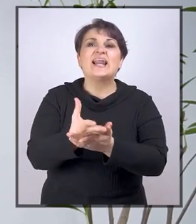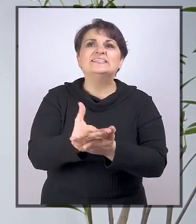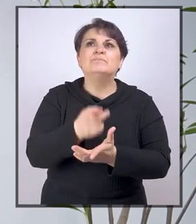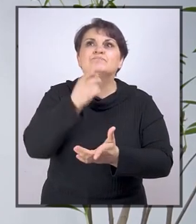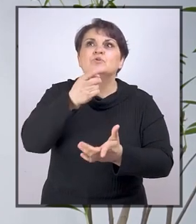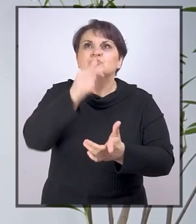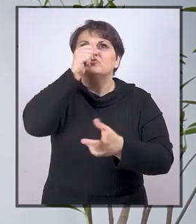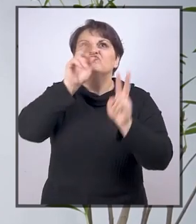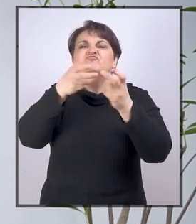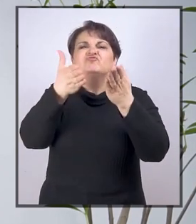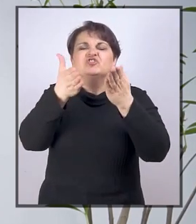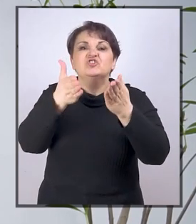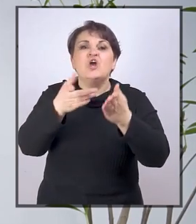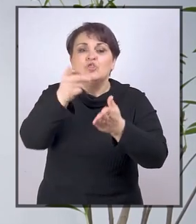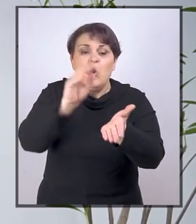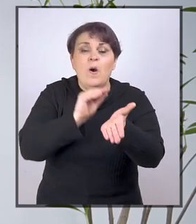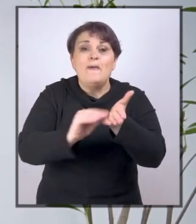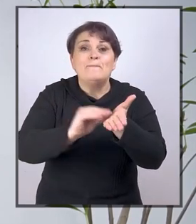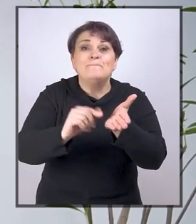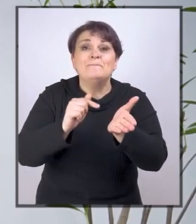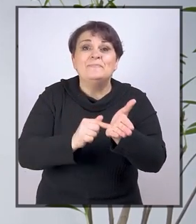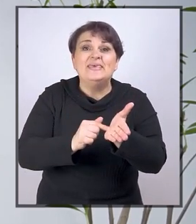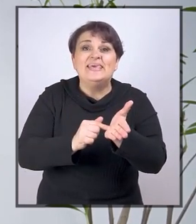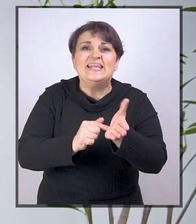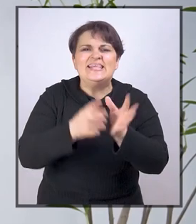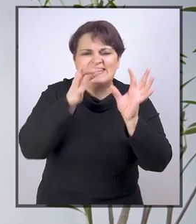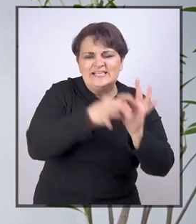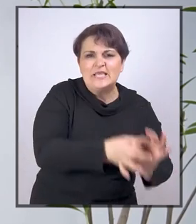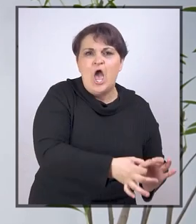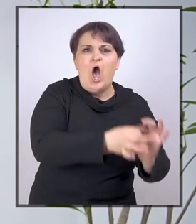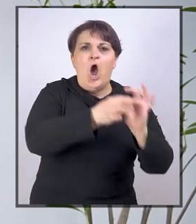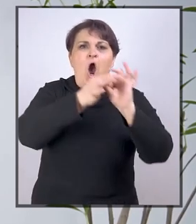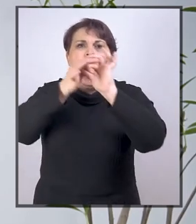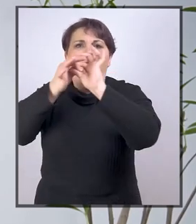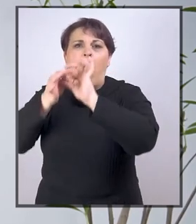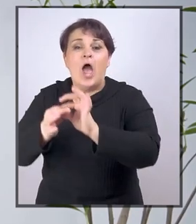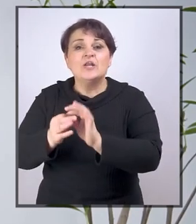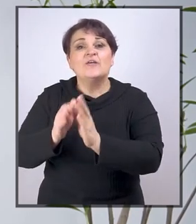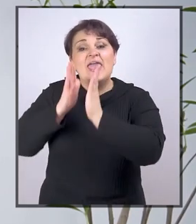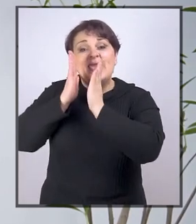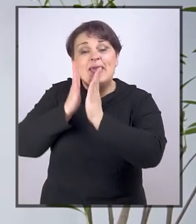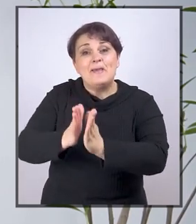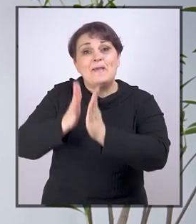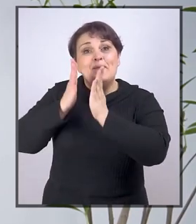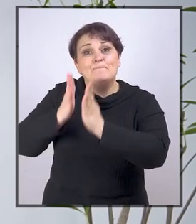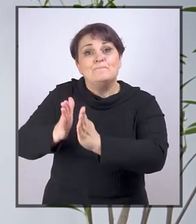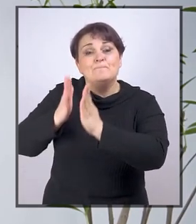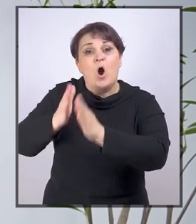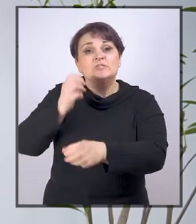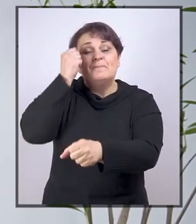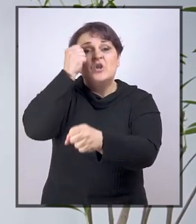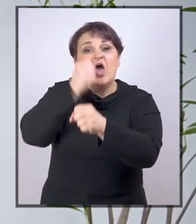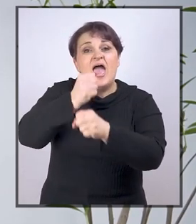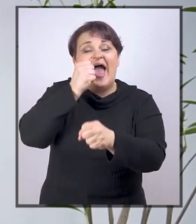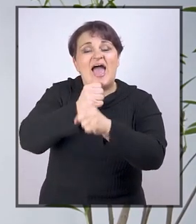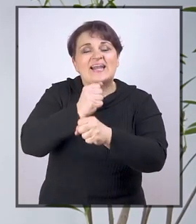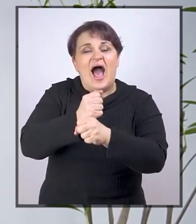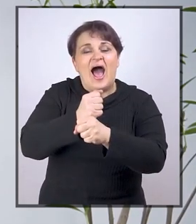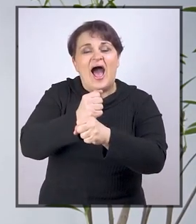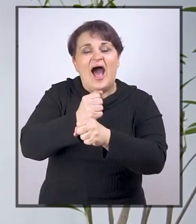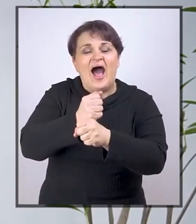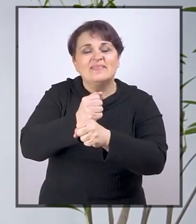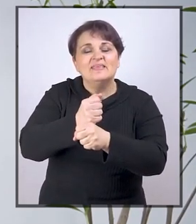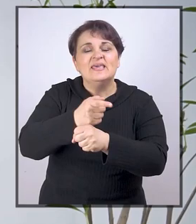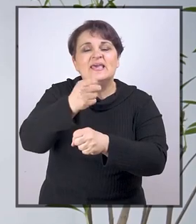realizacija. Koncept koji propisuje da se kontinuirano i postepeno